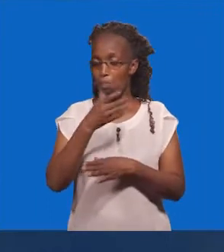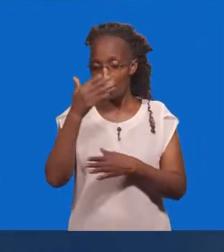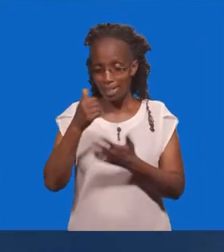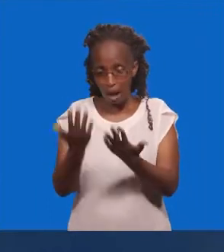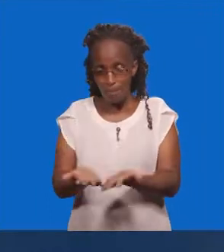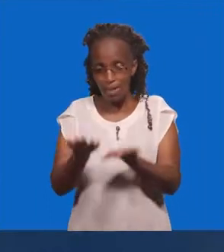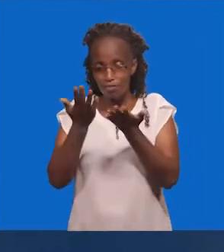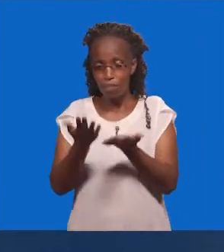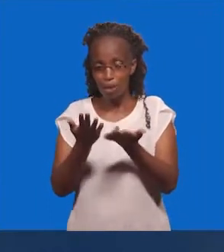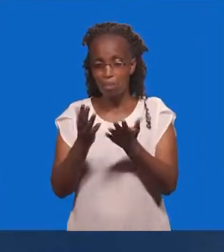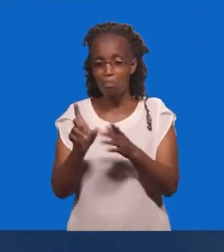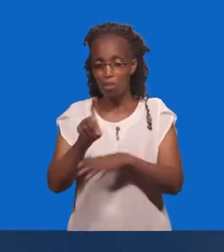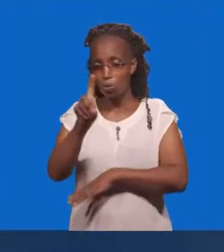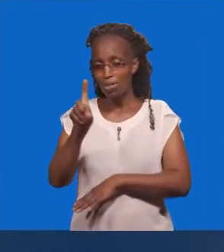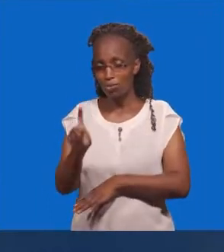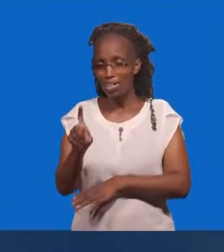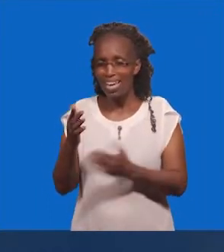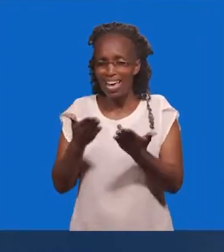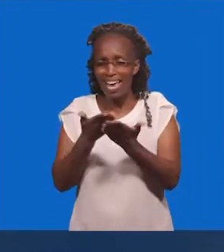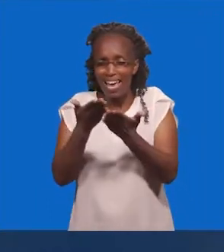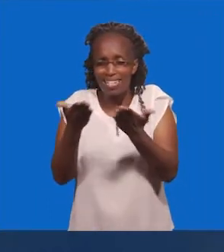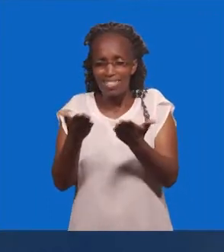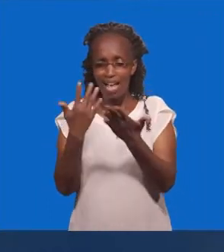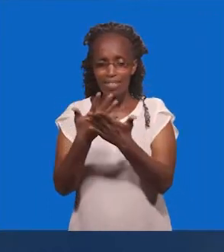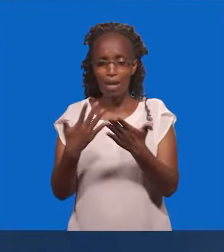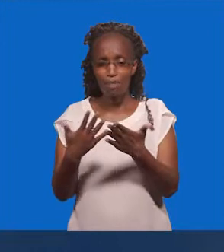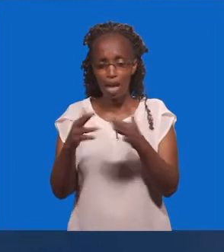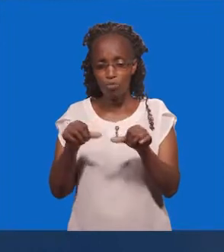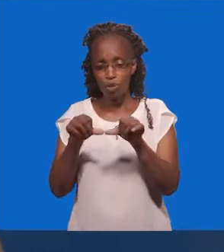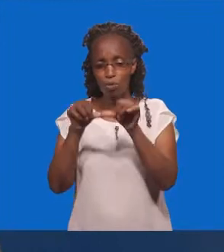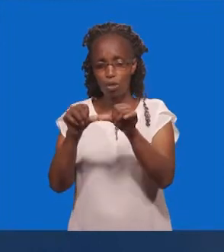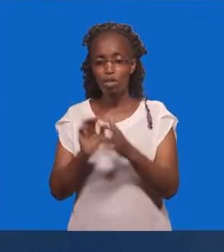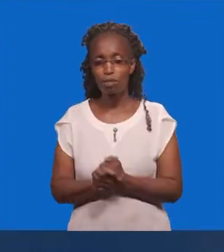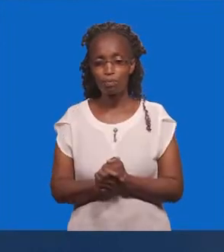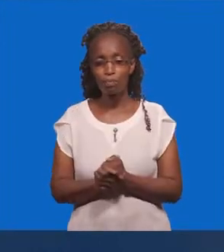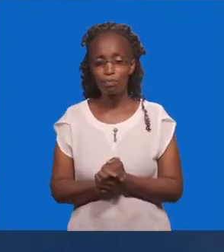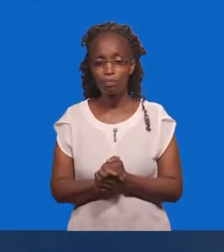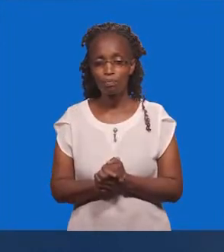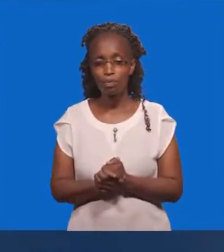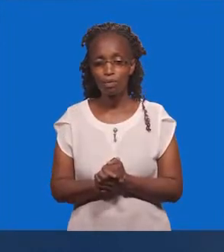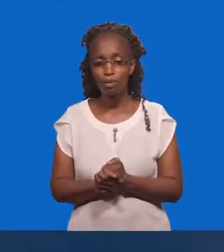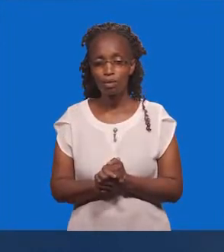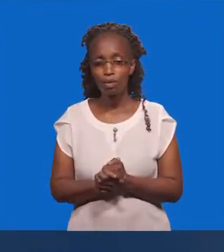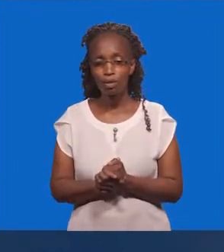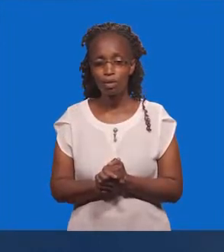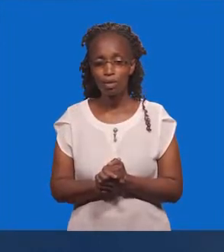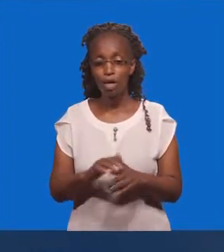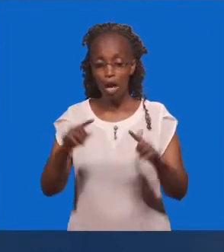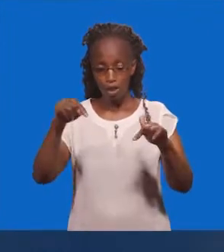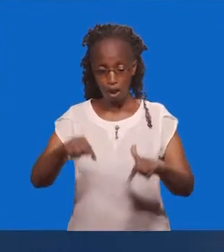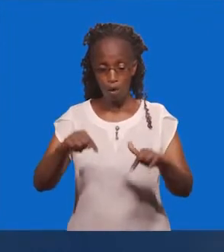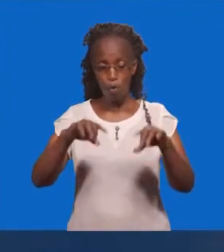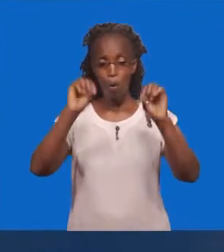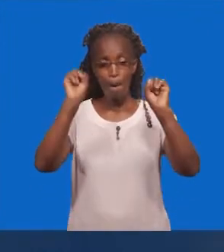Kuninua Tena Je Kuna Kitu Tunapuende Liyampe Nzi Mutanzamaji Kuna Kitu Ambacho Kwa Sasa Unaweza